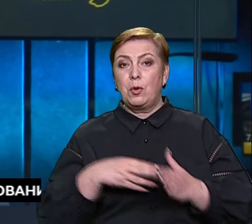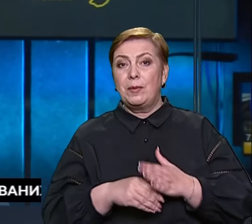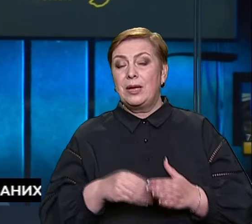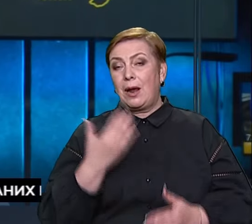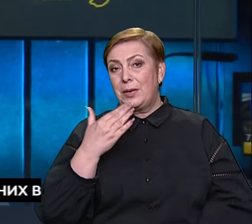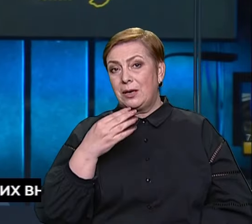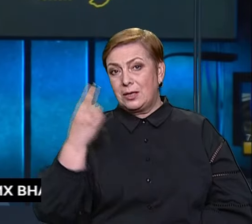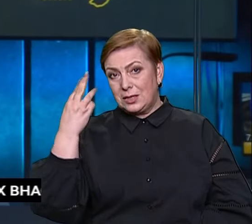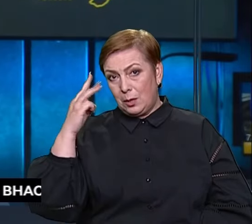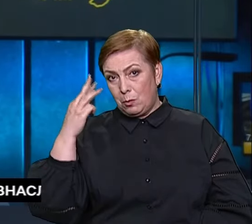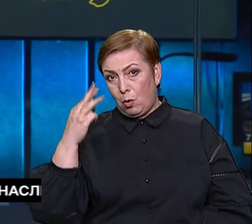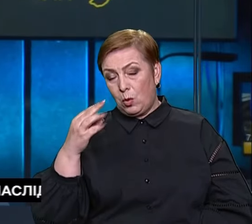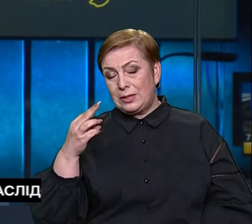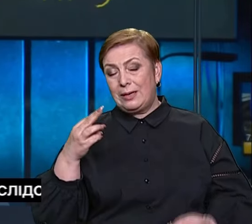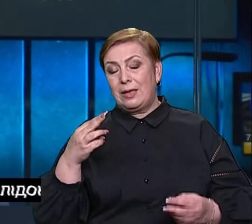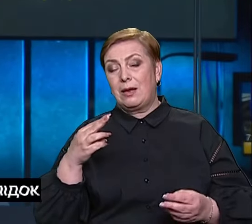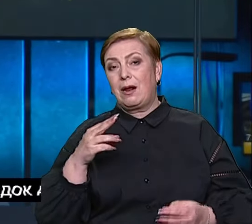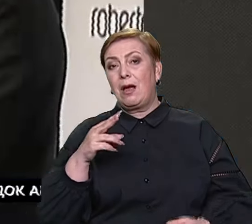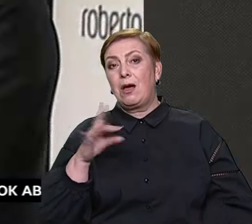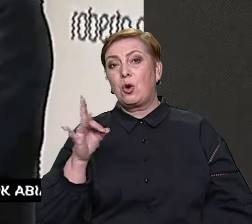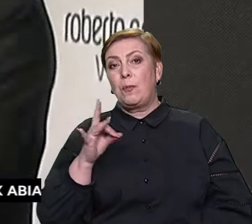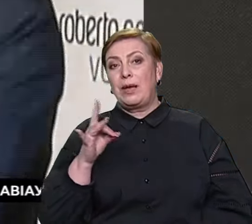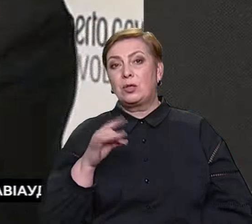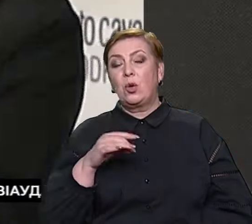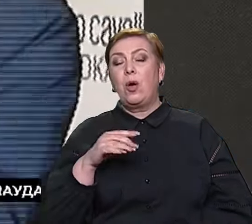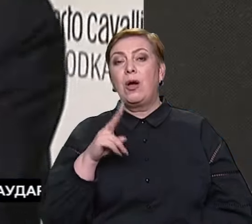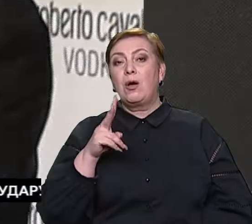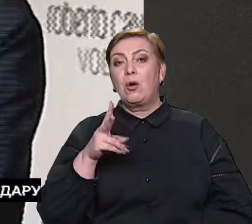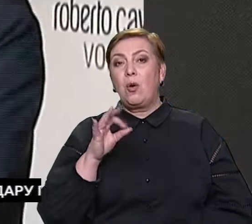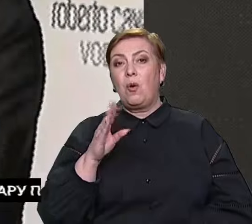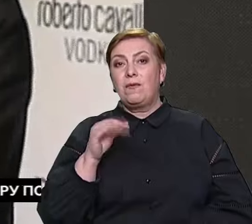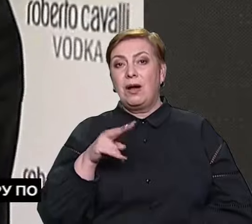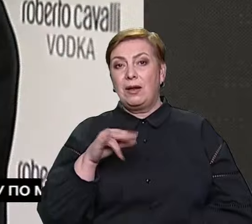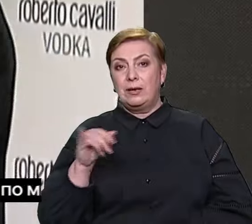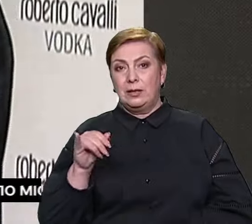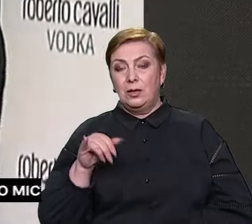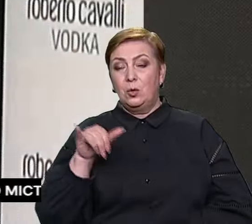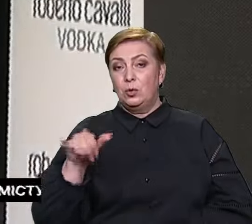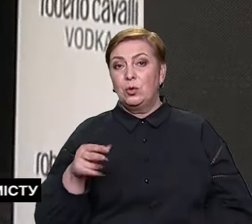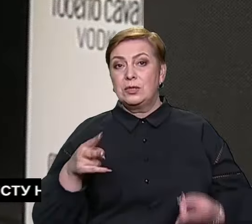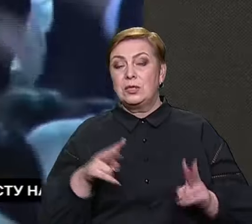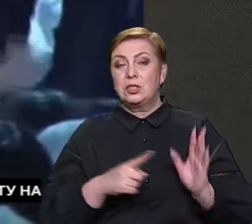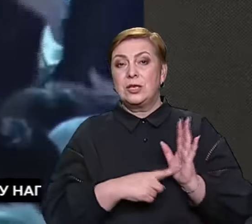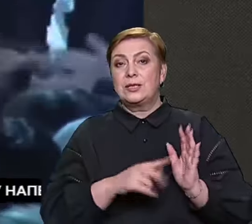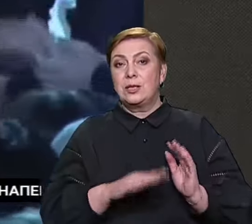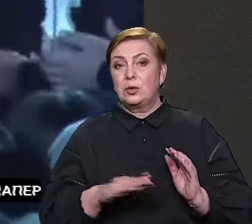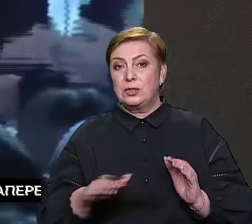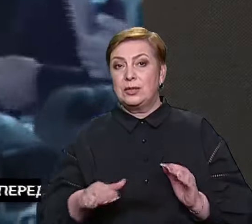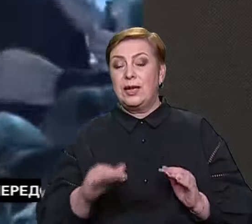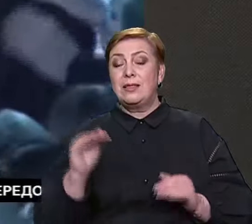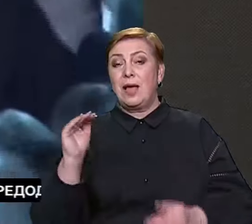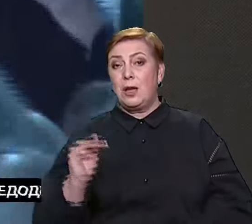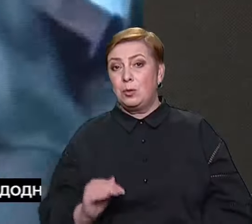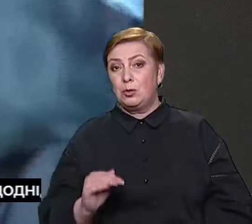італійський модельєр Роберто Кавалі. Про це повідомило видання «Ля Републіка». У нього залишилося шестеро дітей.